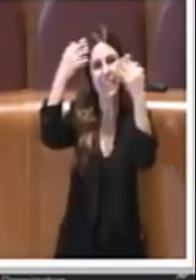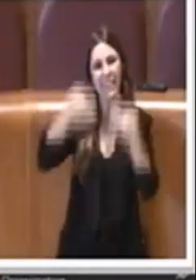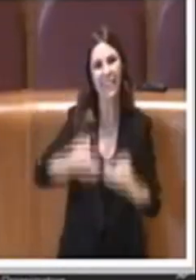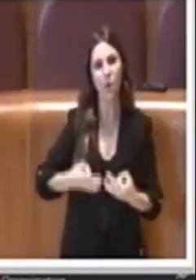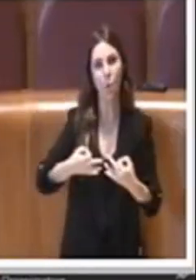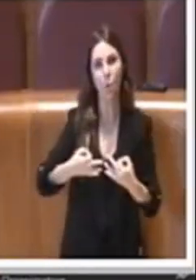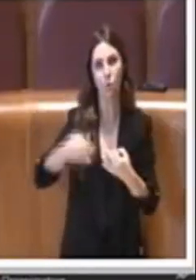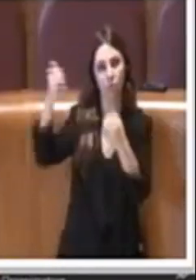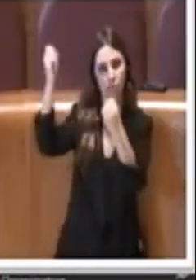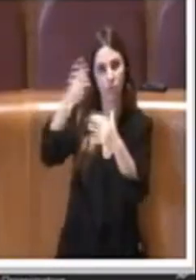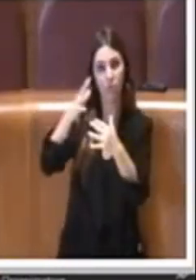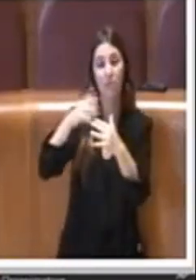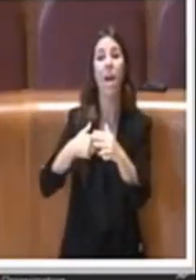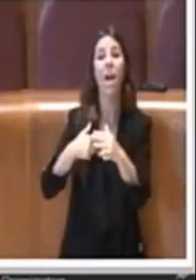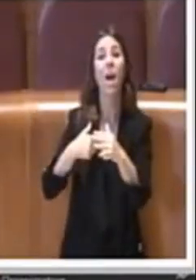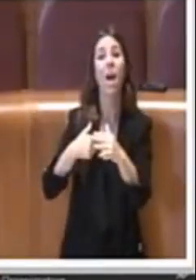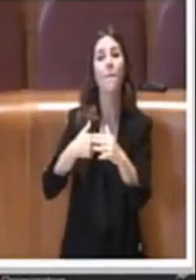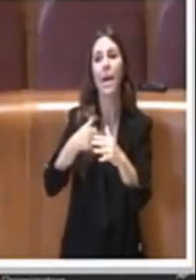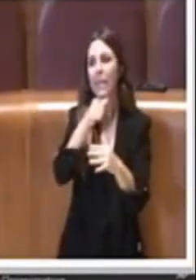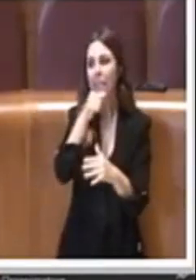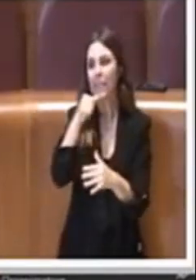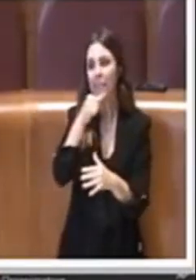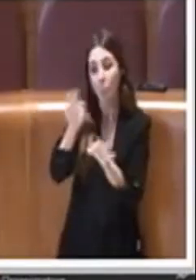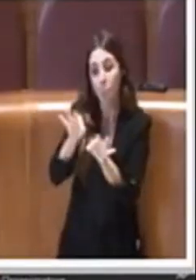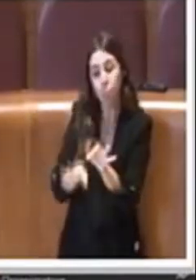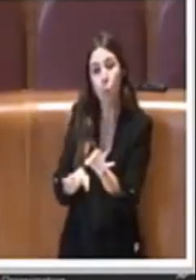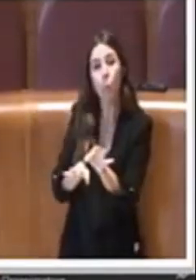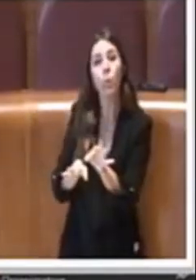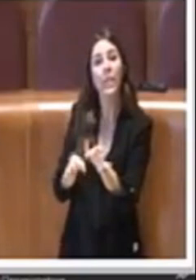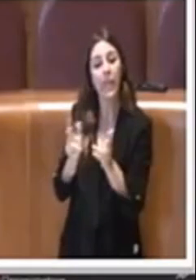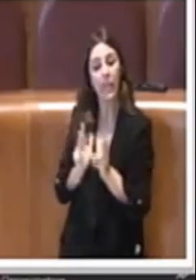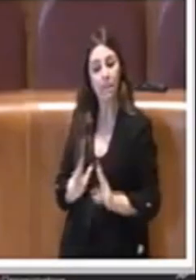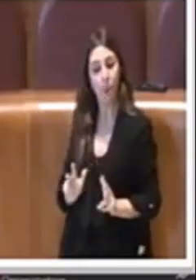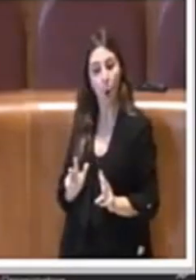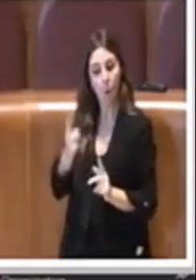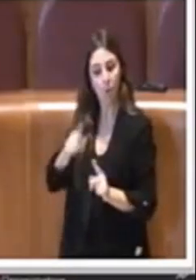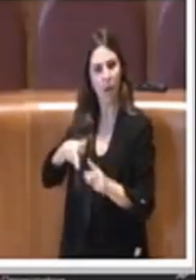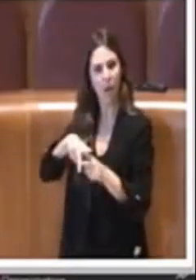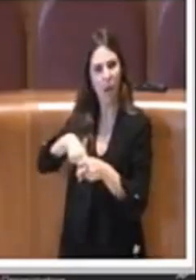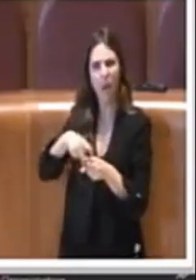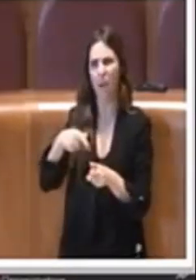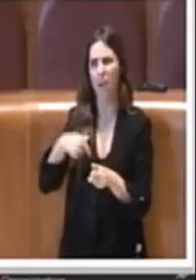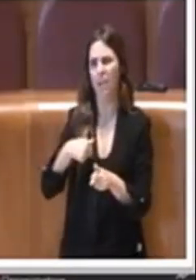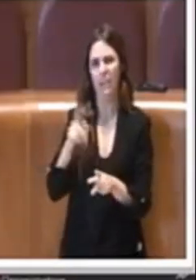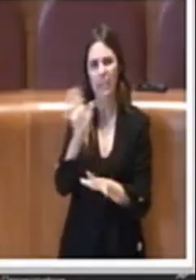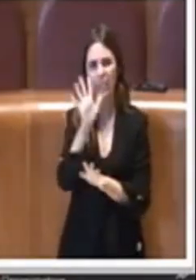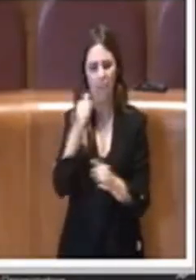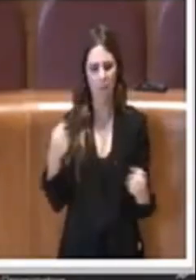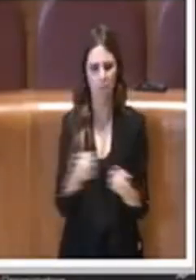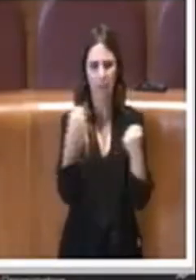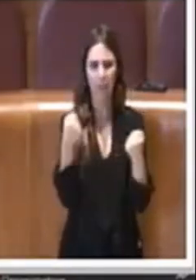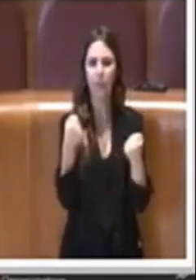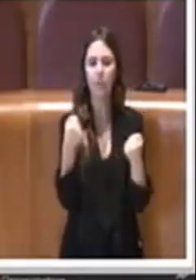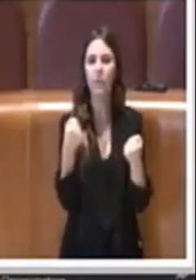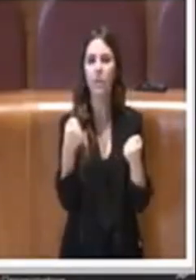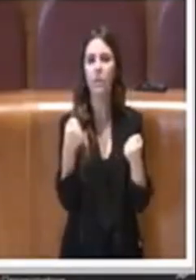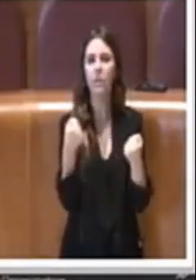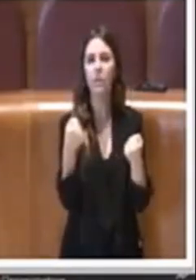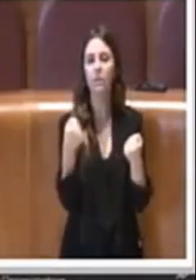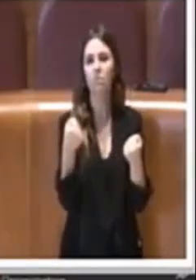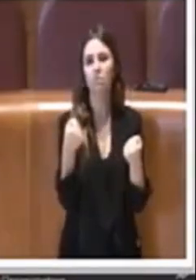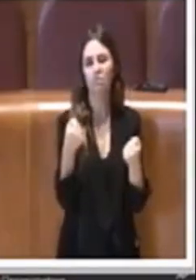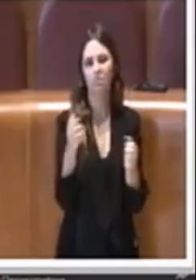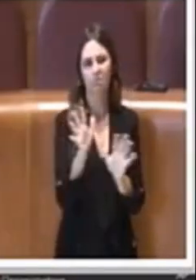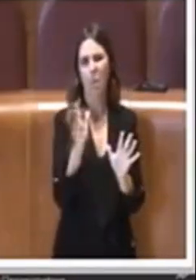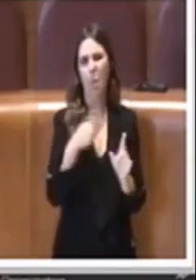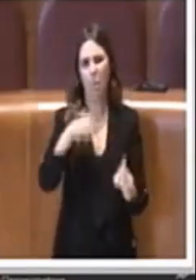non dovrebbe andare bene, ma lì servirebbero invece dei punti di ristoro. Mi sembra veramente un controsenso, Presidente, c'è qua stiamo veramente oramai, non lo